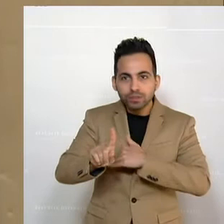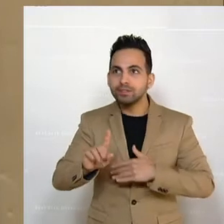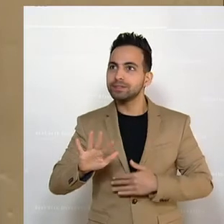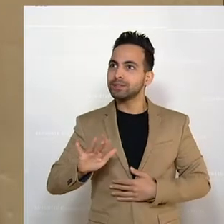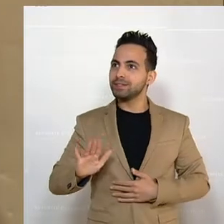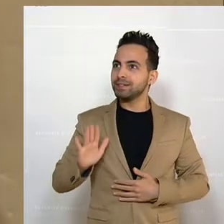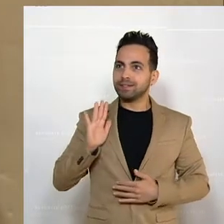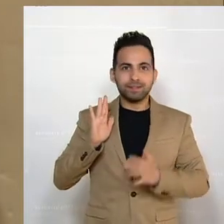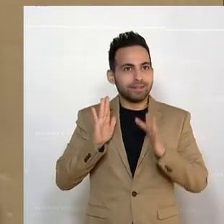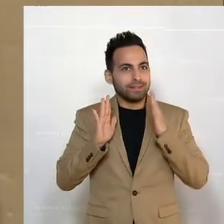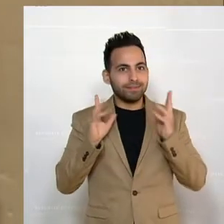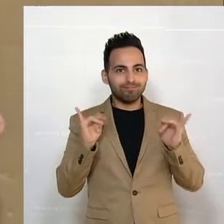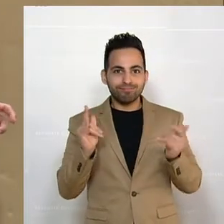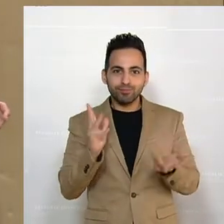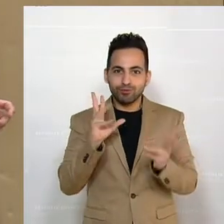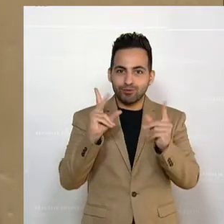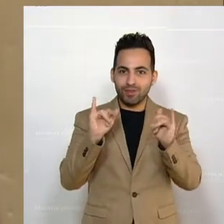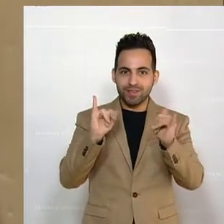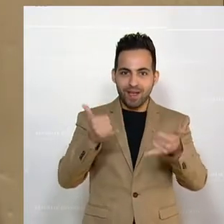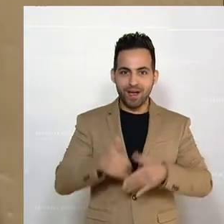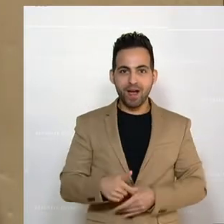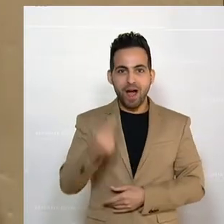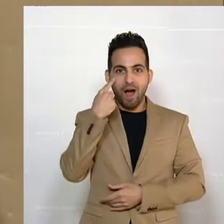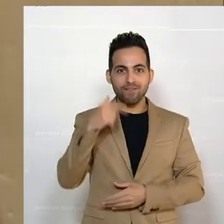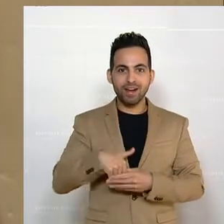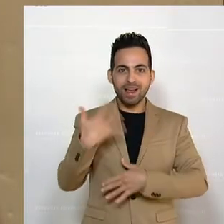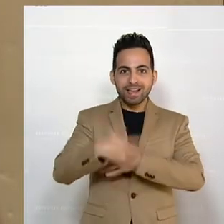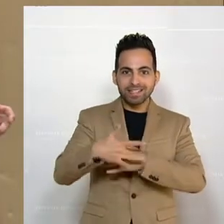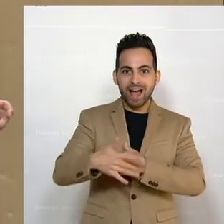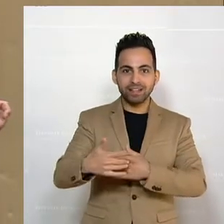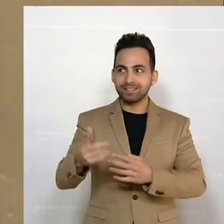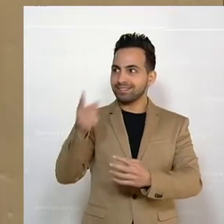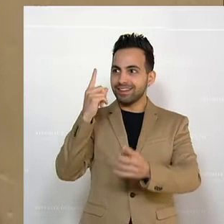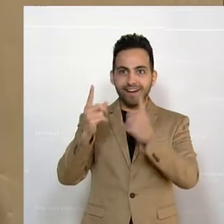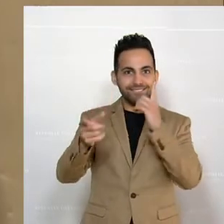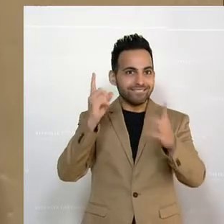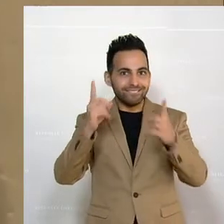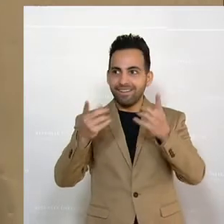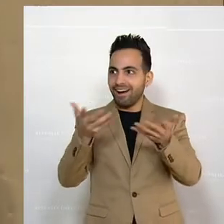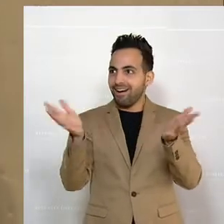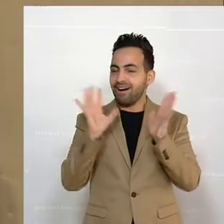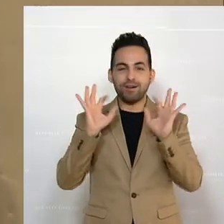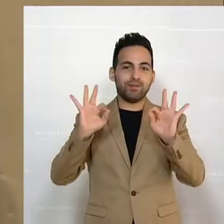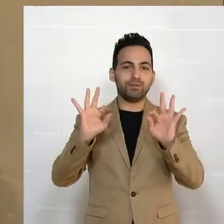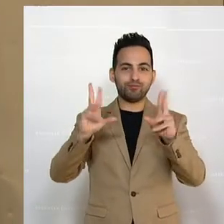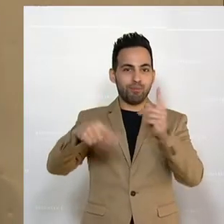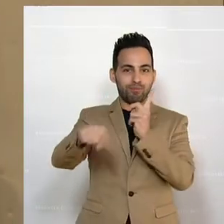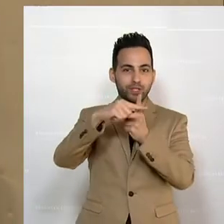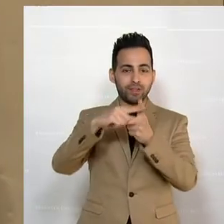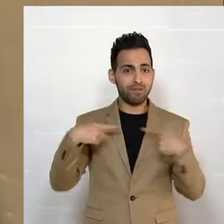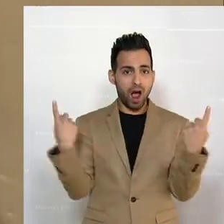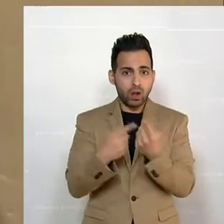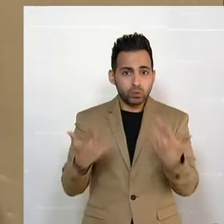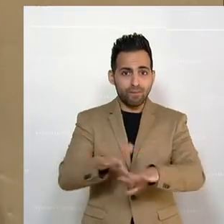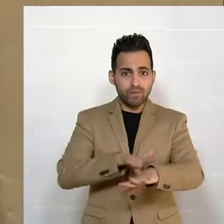schöner Moment, wenn man sieht, wie die ersten Gäste wieder hereinkommen. Und ich glaube, es geht uns allen so, egal